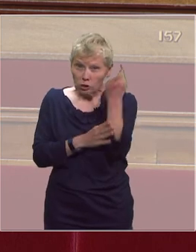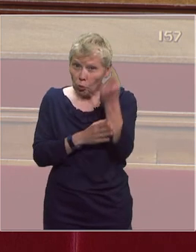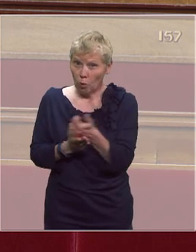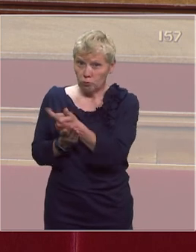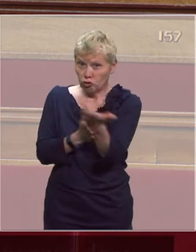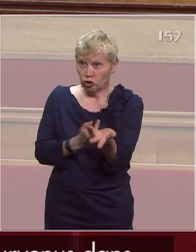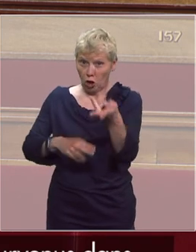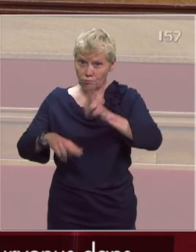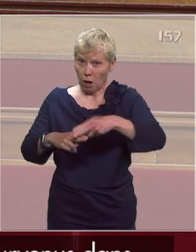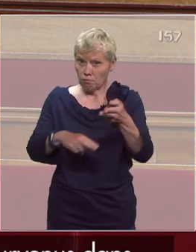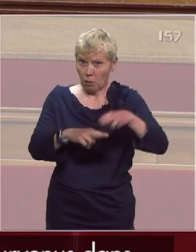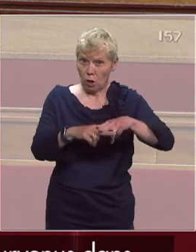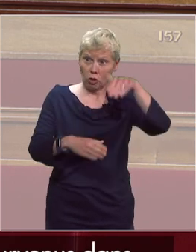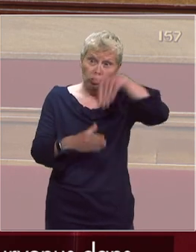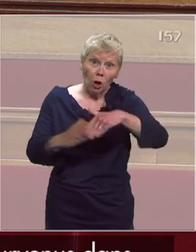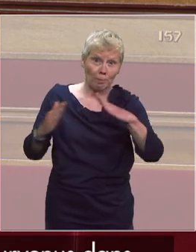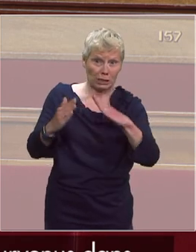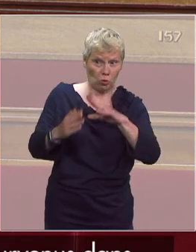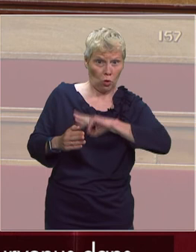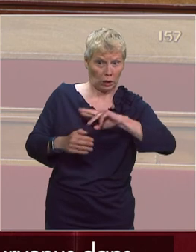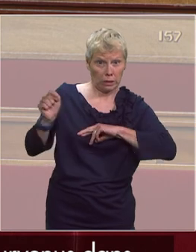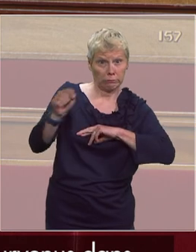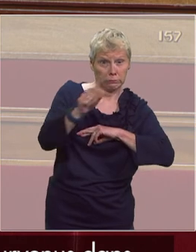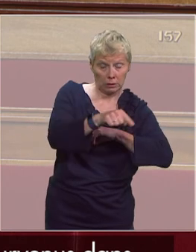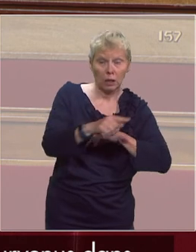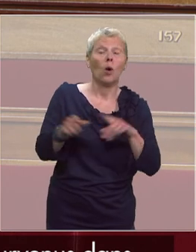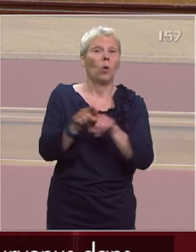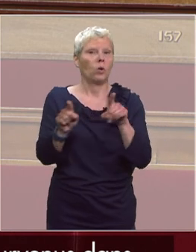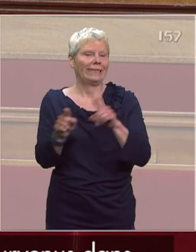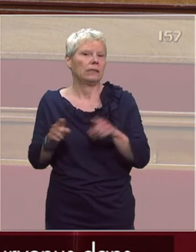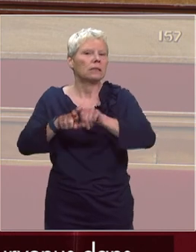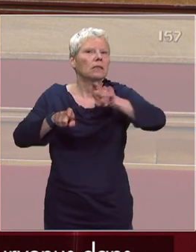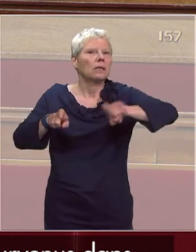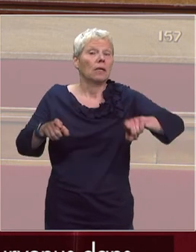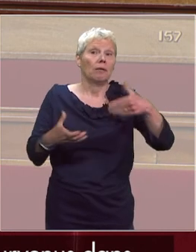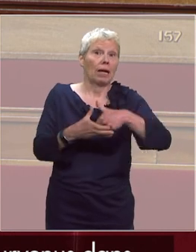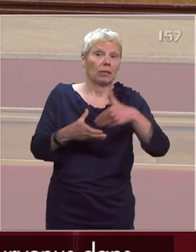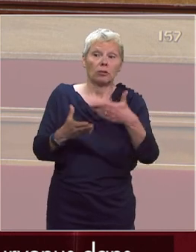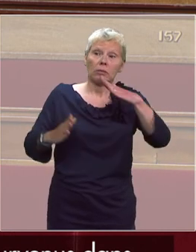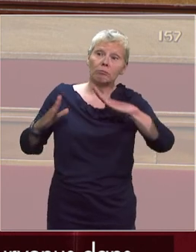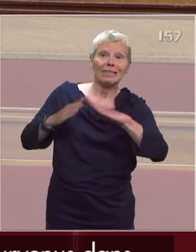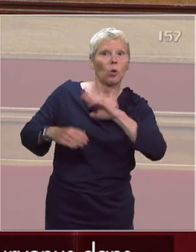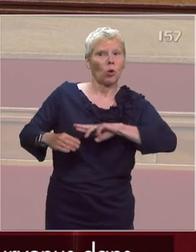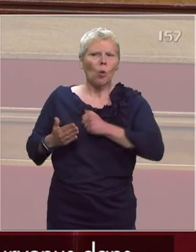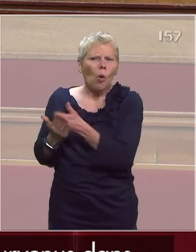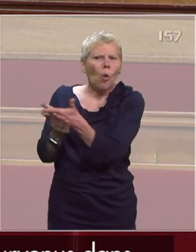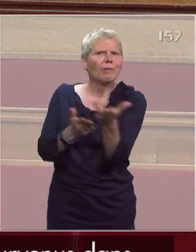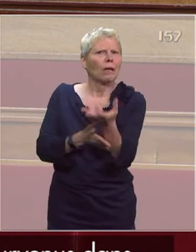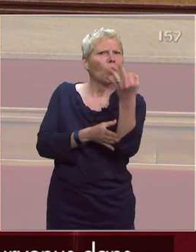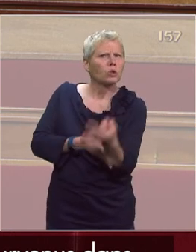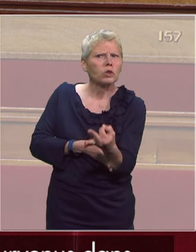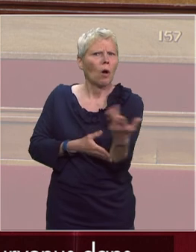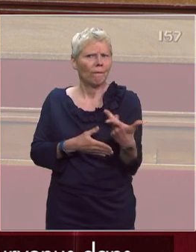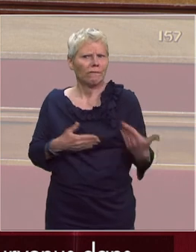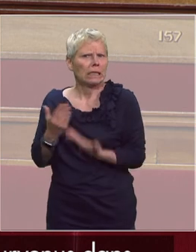dans certains établissements. Le manque de données, notamment au niveau des pourcentages d'EHPAD touchés, ne donne pas le sentiment